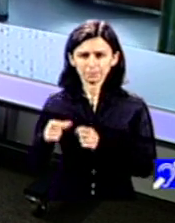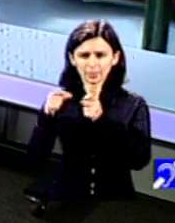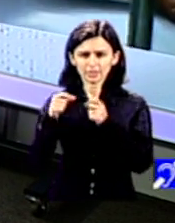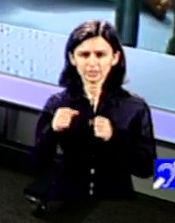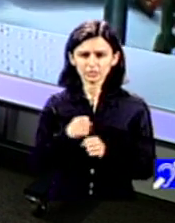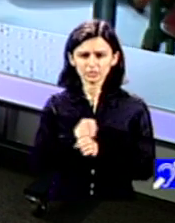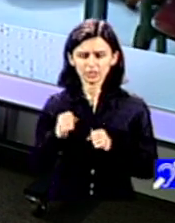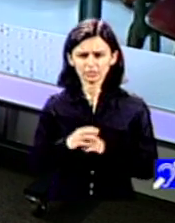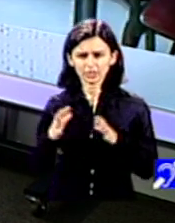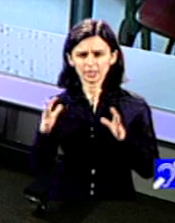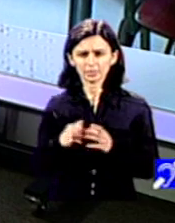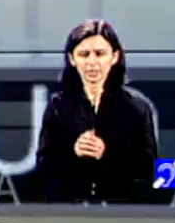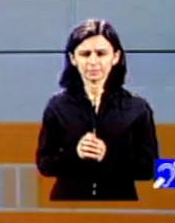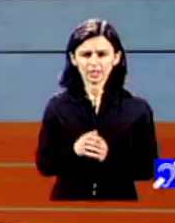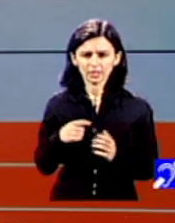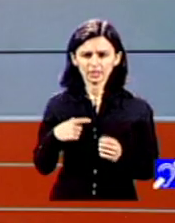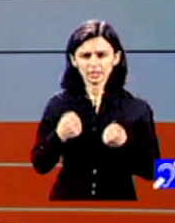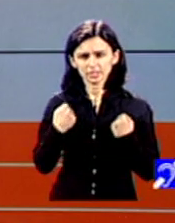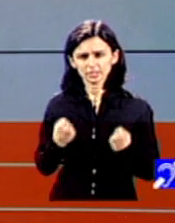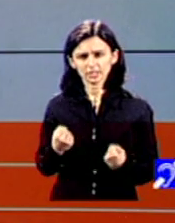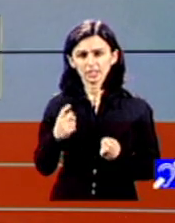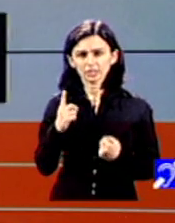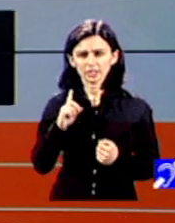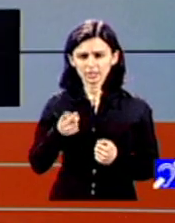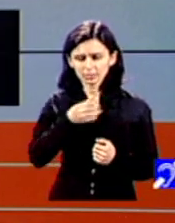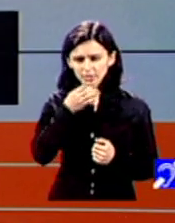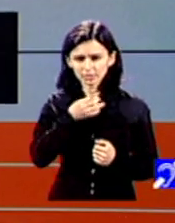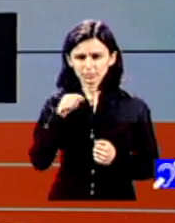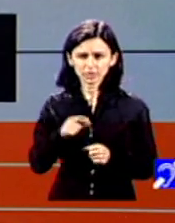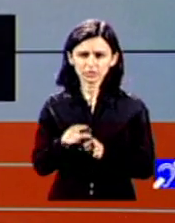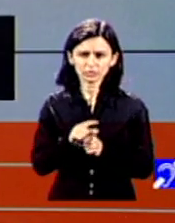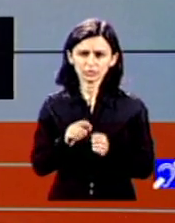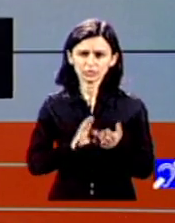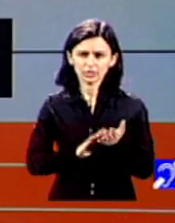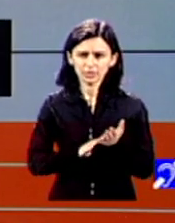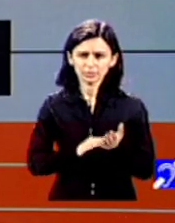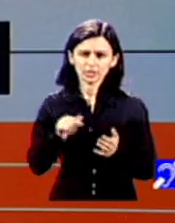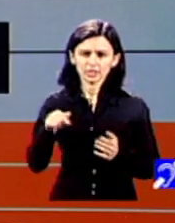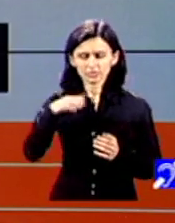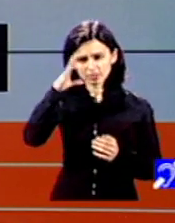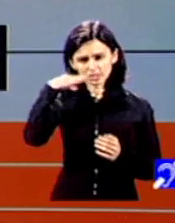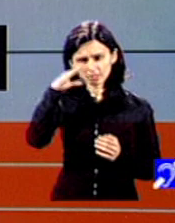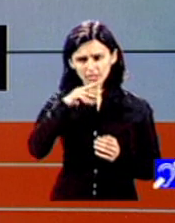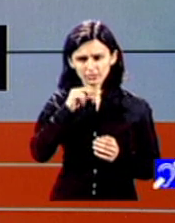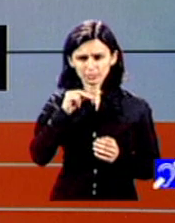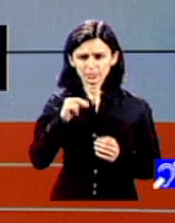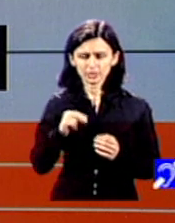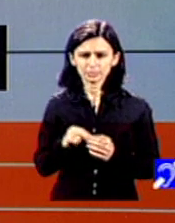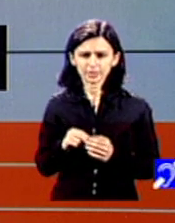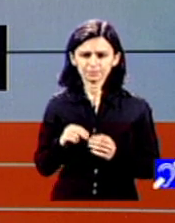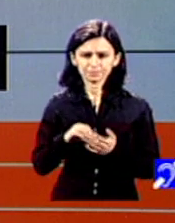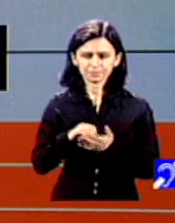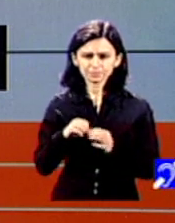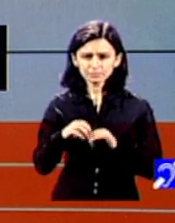greu, domnule Păslaru, trebuie să spun acest lucru. E aberant faptul că în aceste zile vorbim despre un focar de coronavirus la